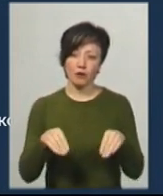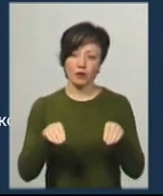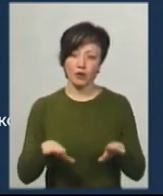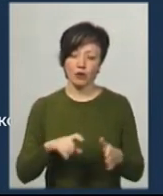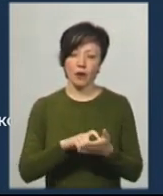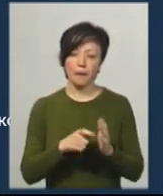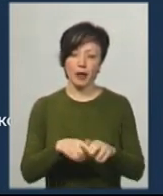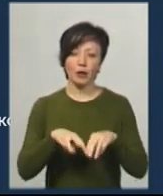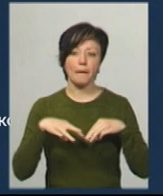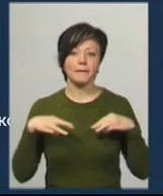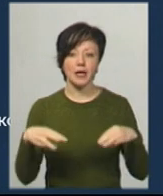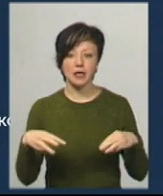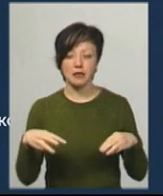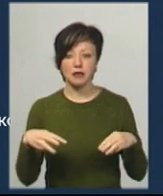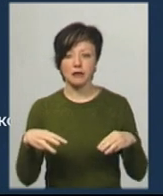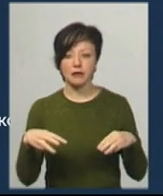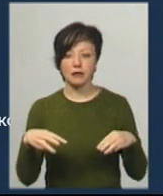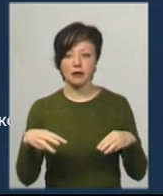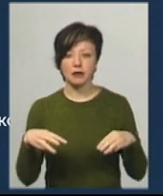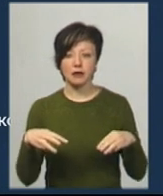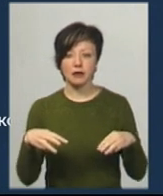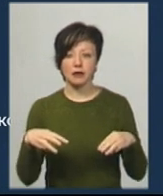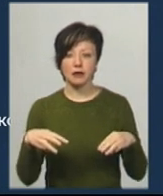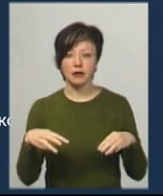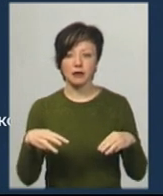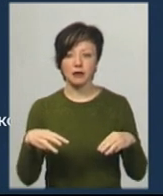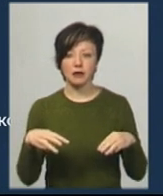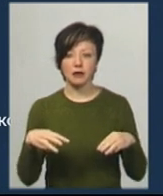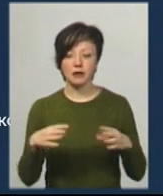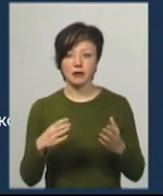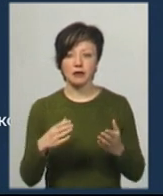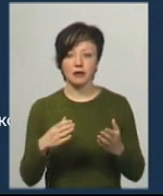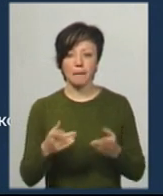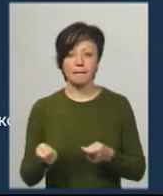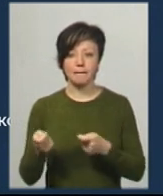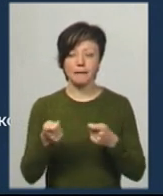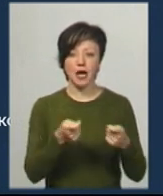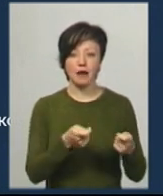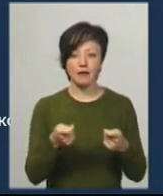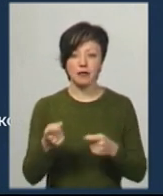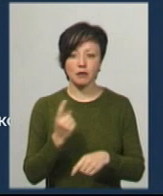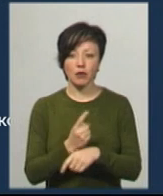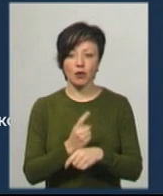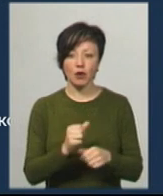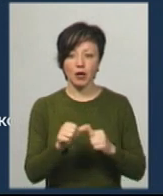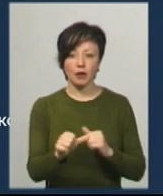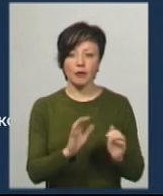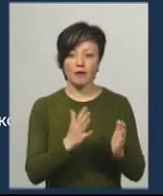Кабінету Миніця 211. Пасажирське авто. Перевезення заборонені, крім випадків